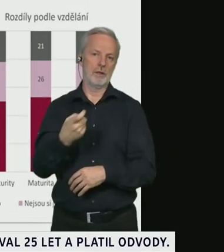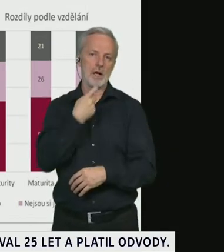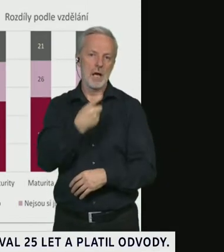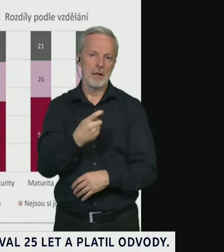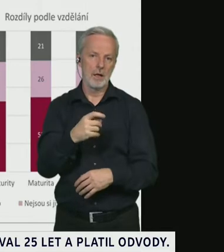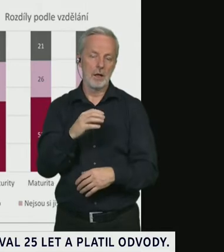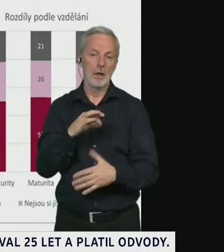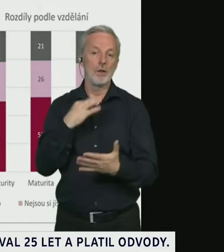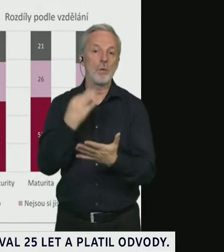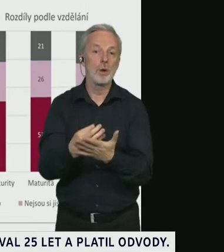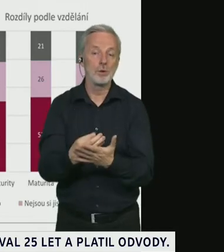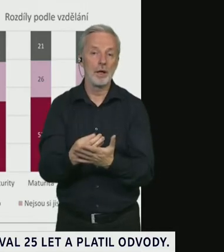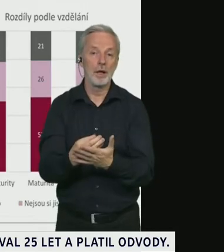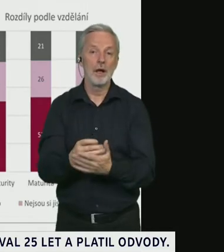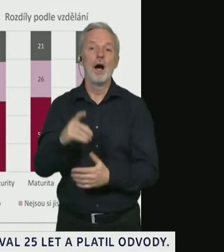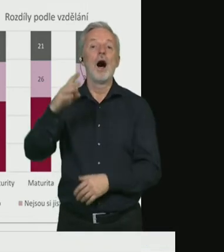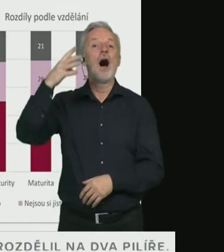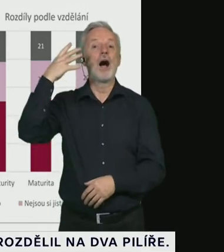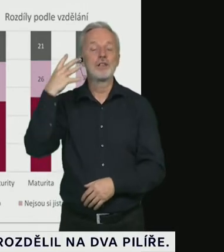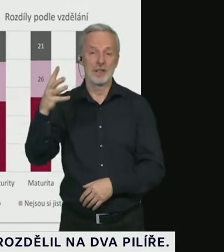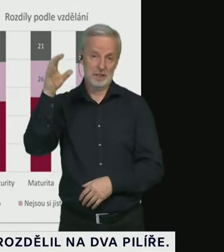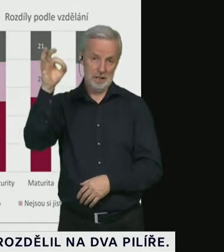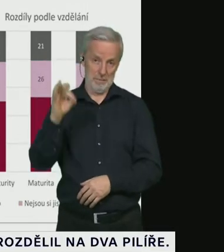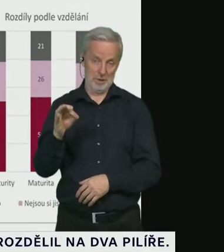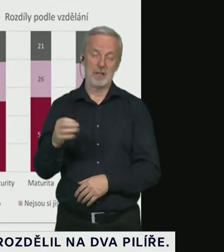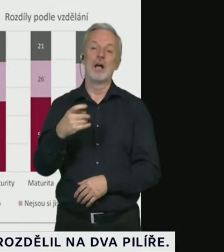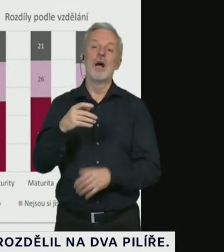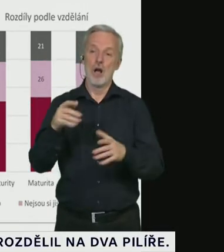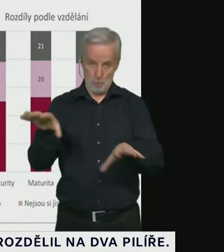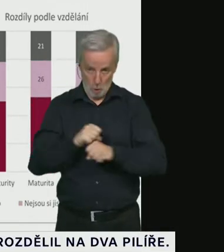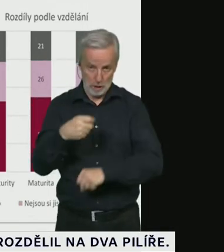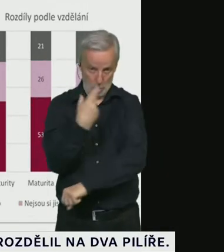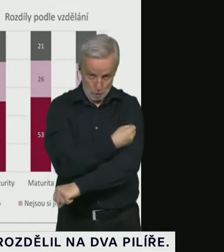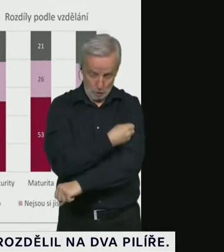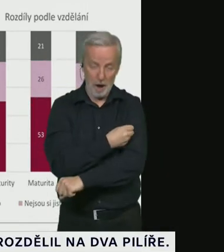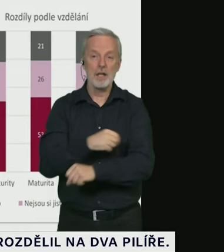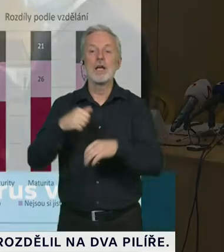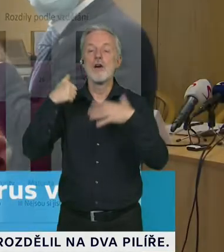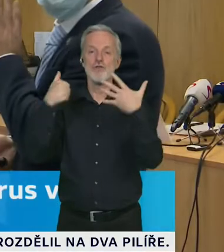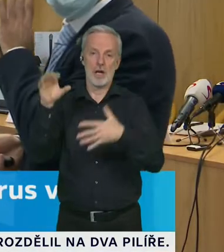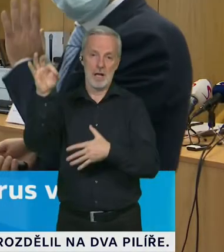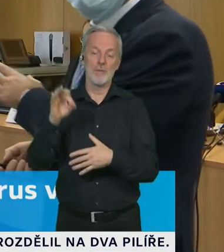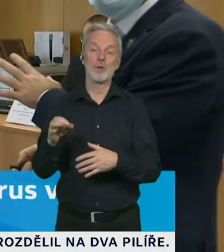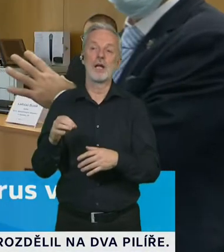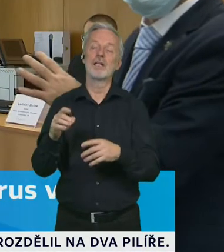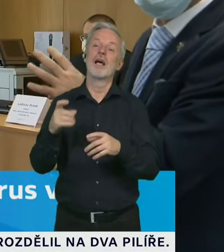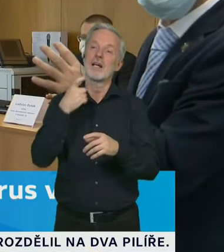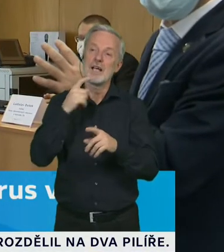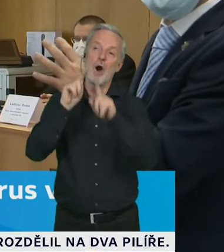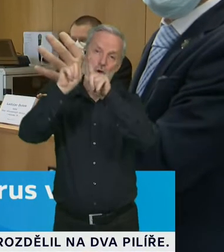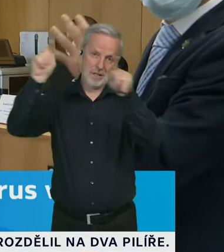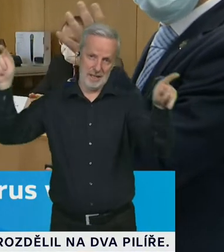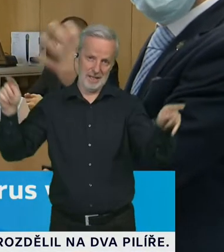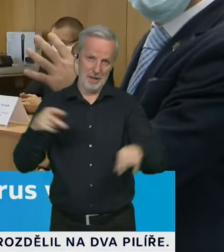Ale jenom 40% se chce nechat naočkovat samo. Ale já to beru spíš jako pozitivní, protože